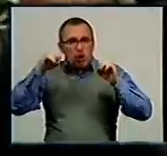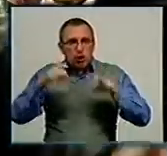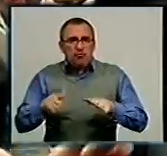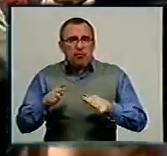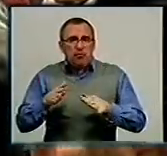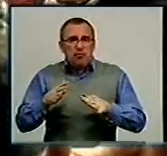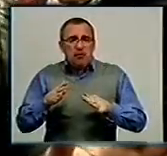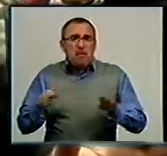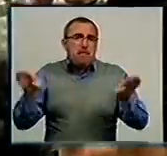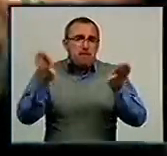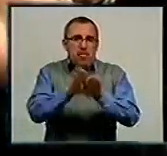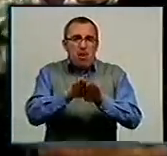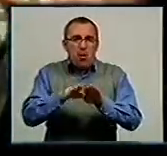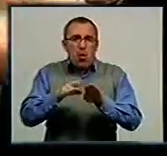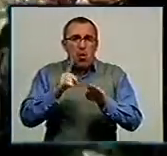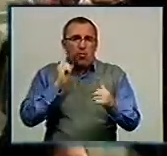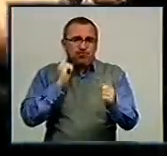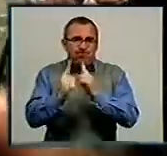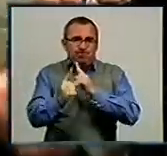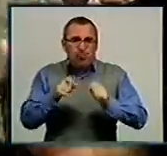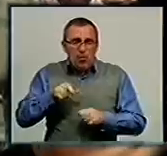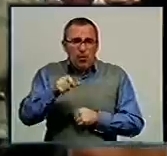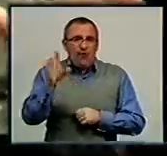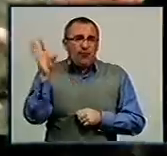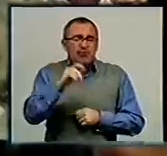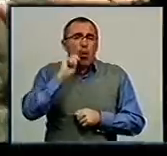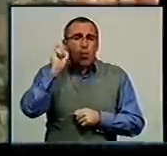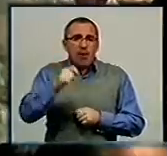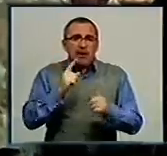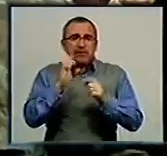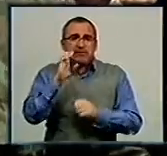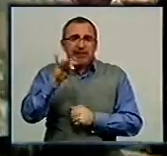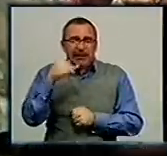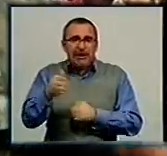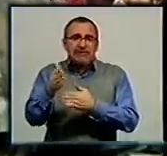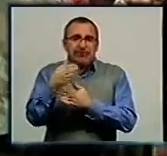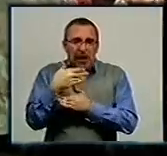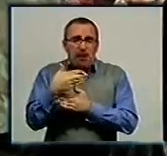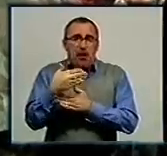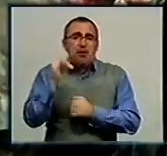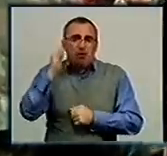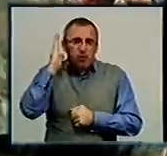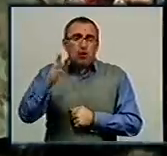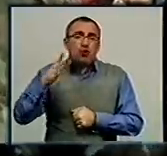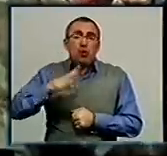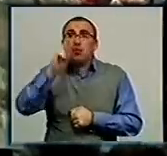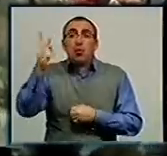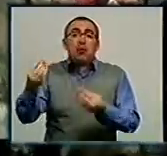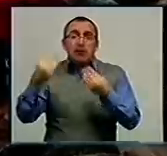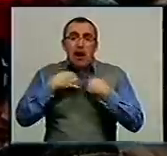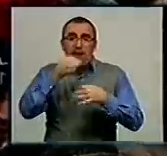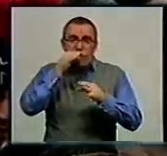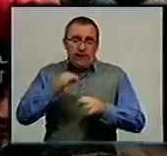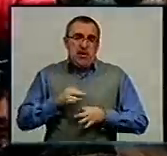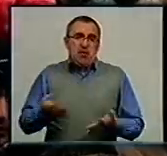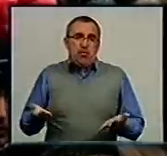перекриємо дорогу, центральну всеукраїнську трасу, стрій, знам'янка, і будемо ждати, хтось нам дасть відповідь.